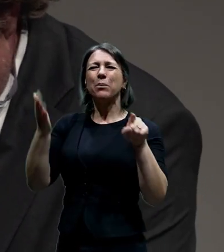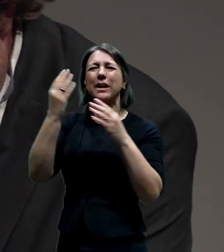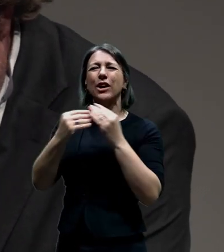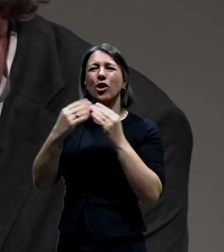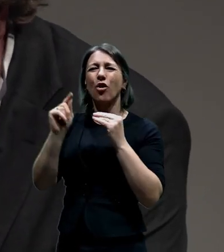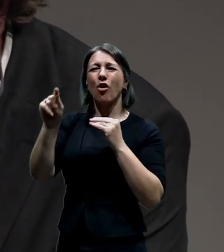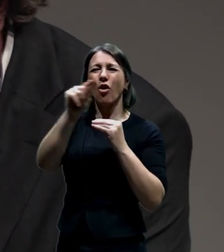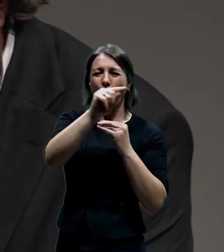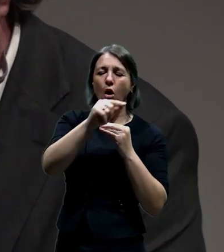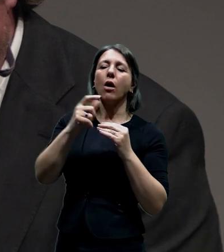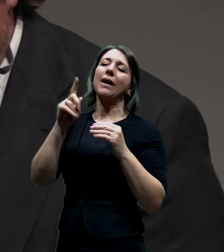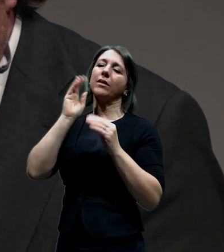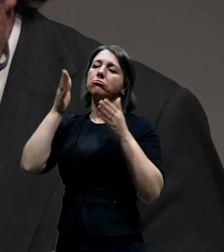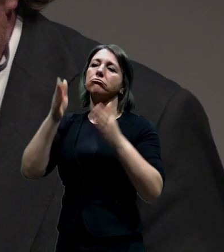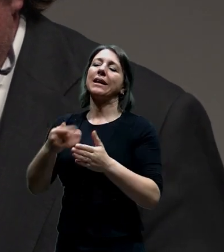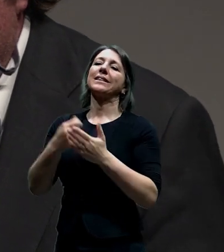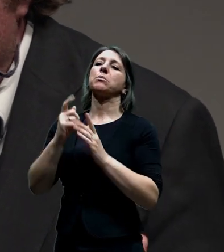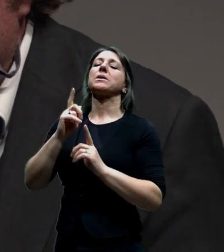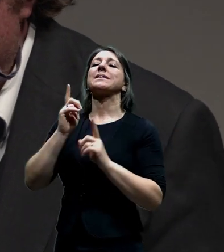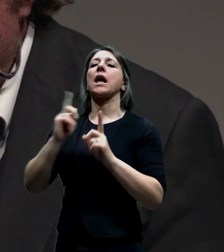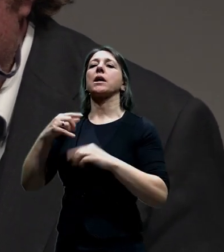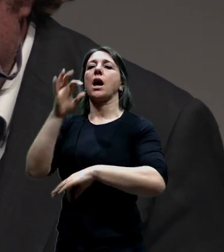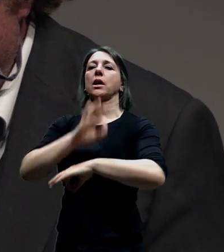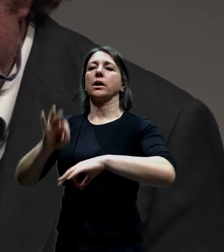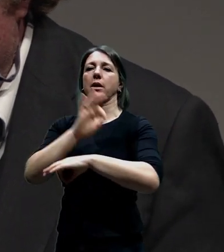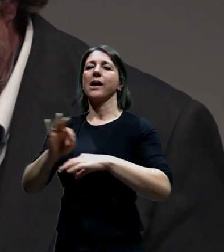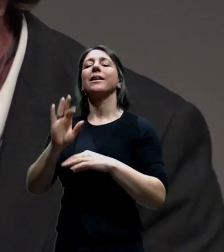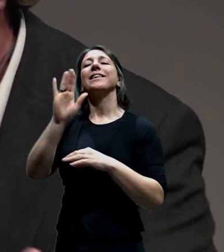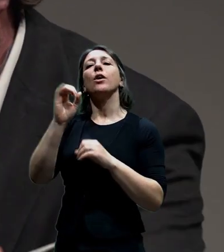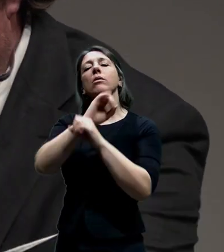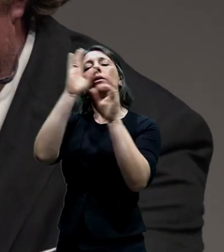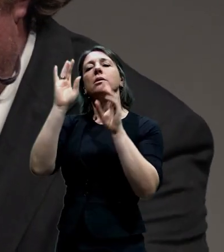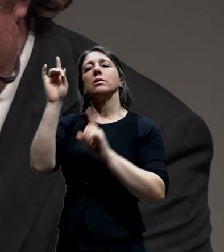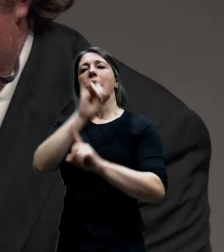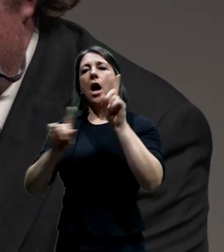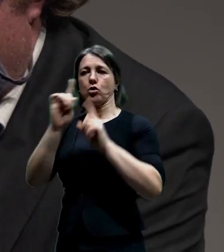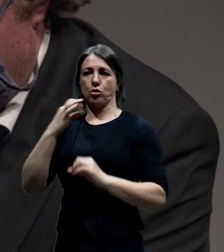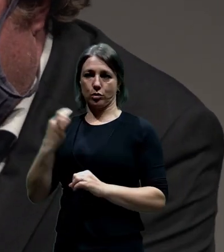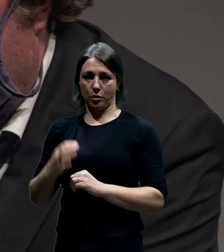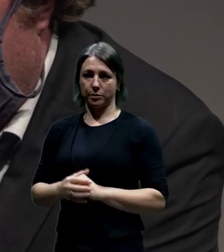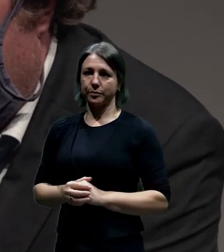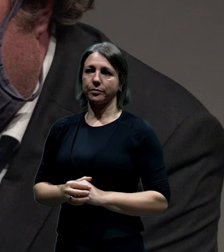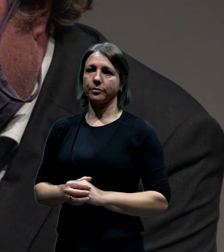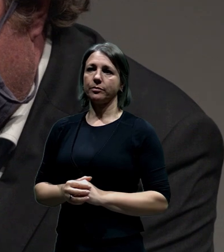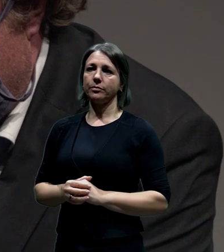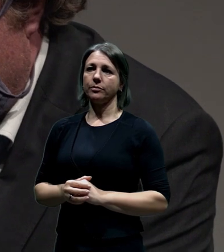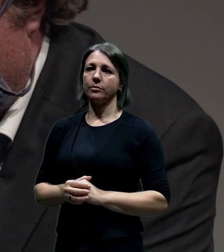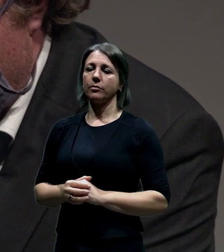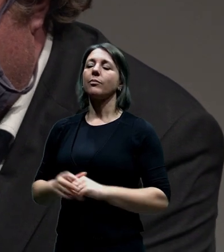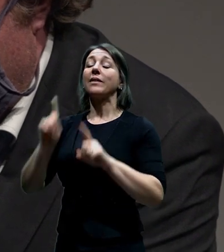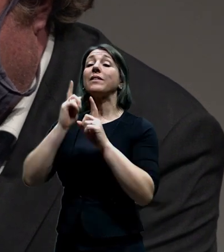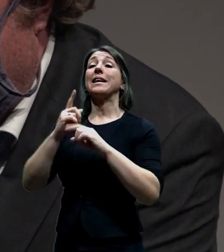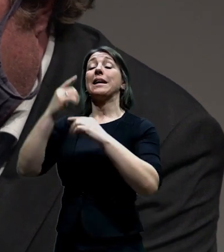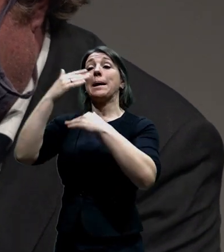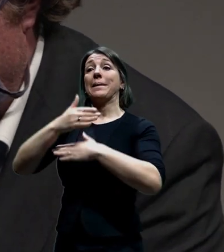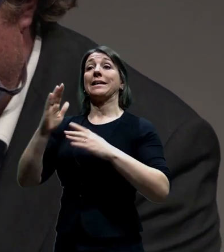jako zahradní architekt, který vychází z té koncepce, že městský okruh